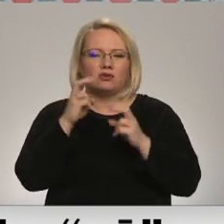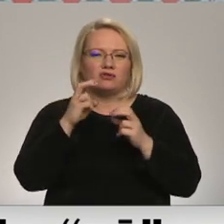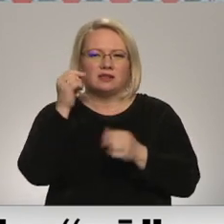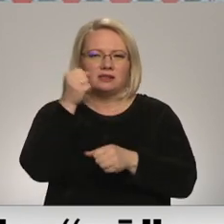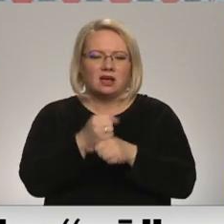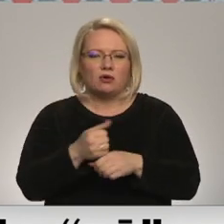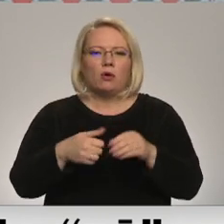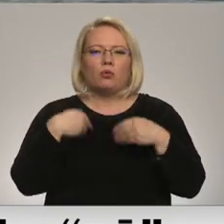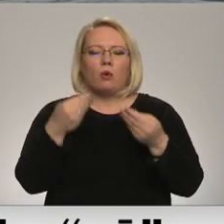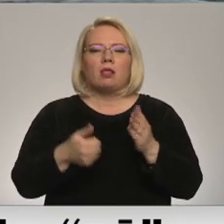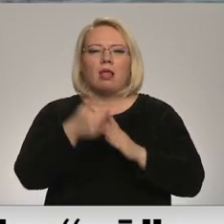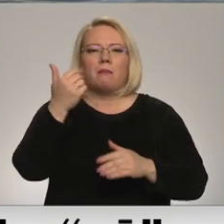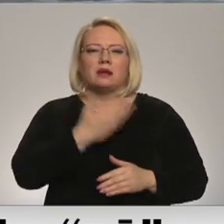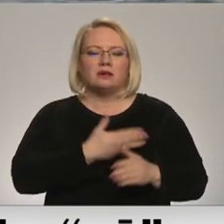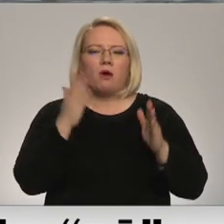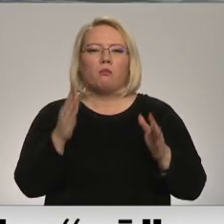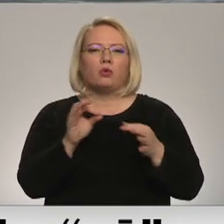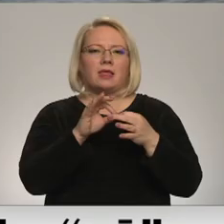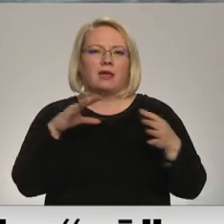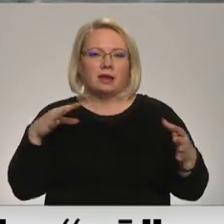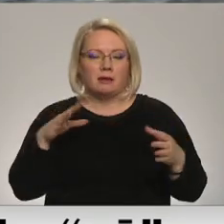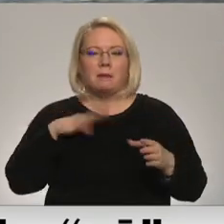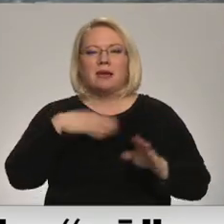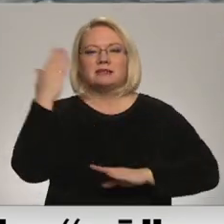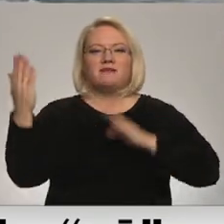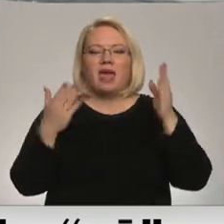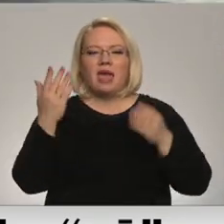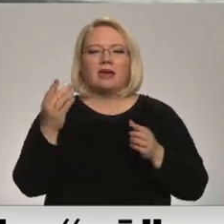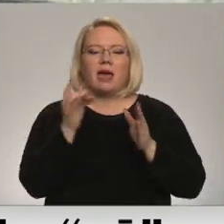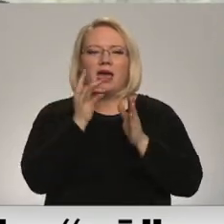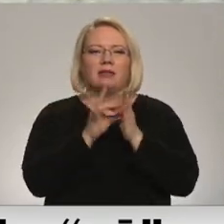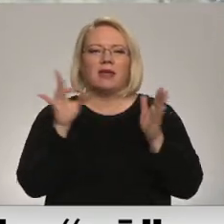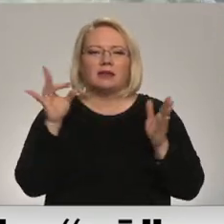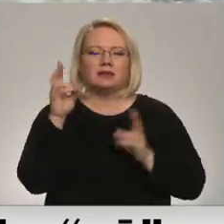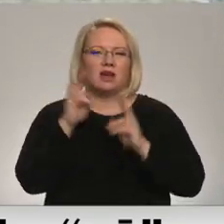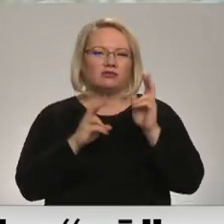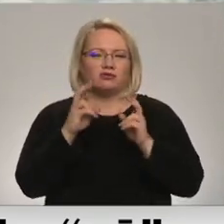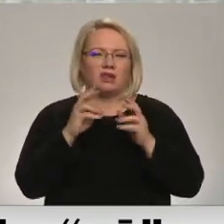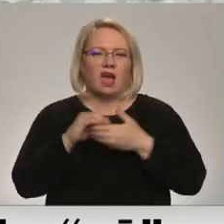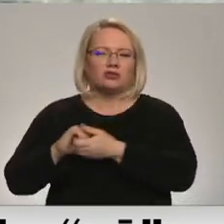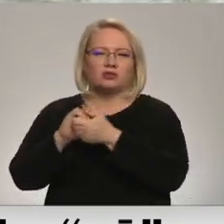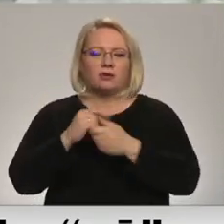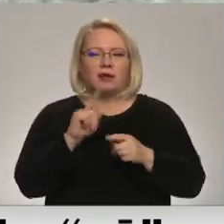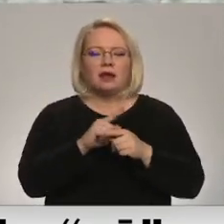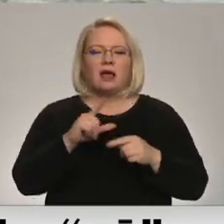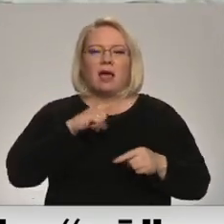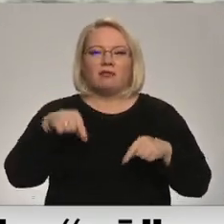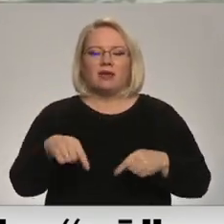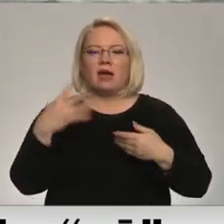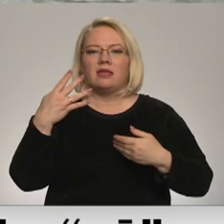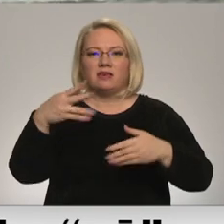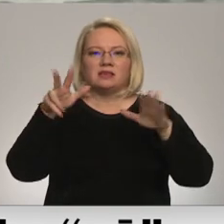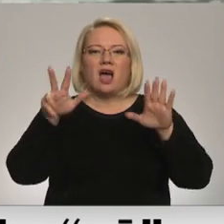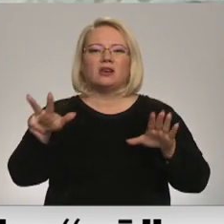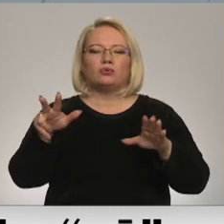un būt neatkarīgākiem. Pēc vēja enerģijas asociācijas datiem Latvijā uzstādīt 98 vēja ģeneratori, bet